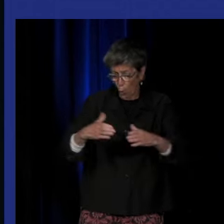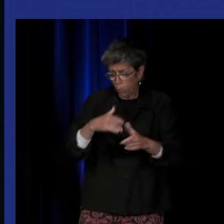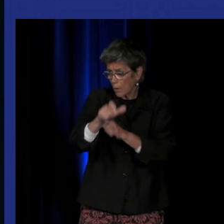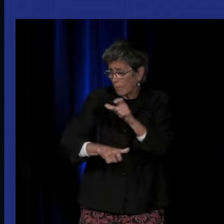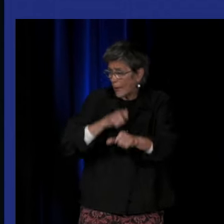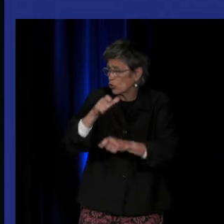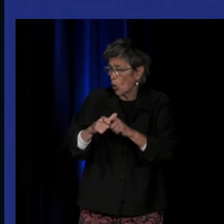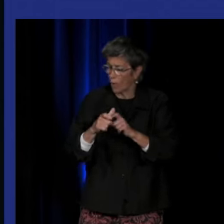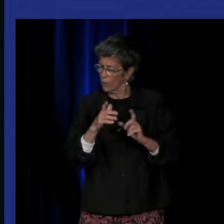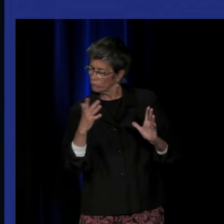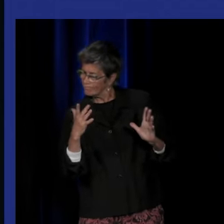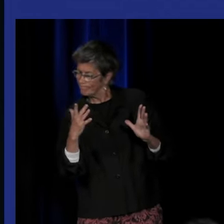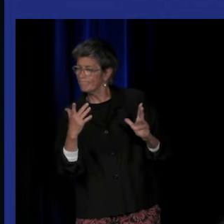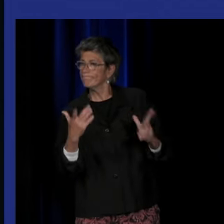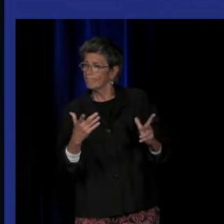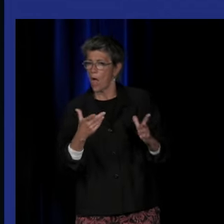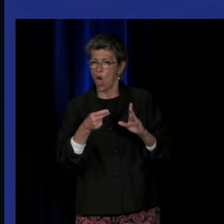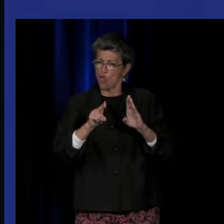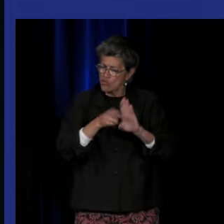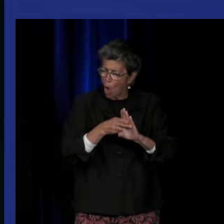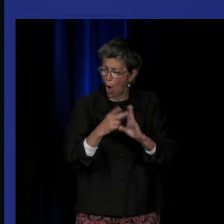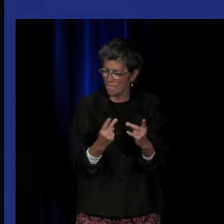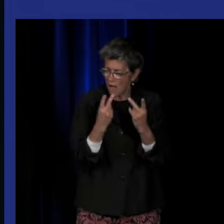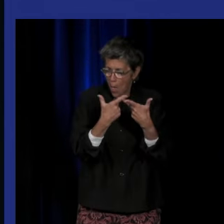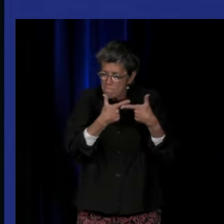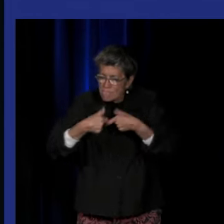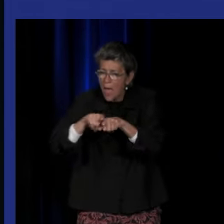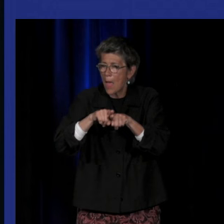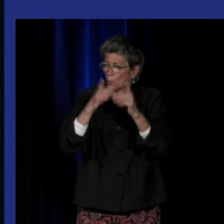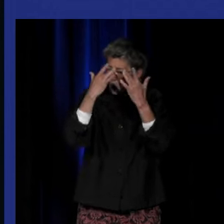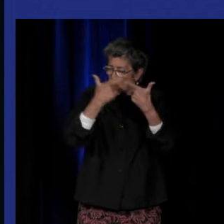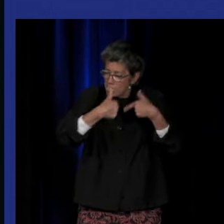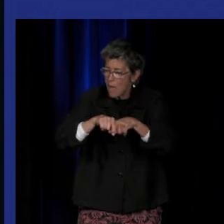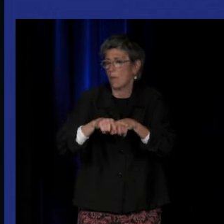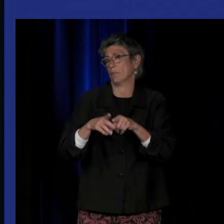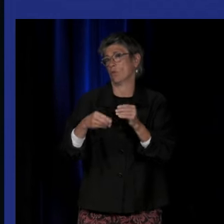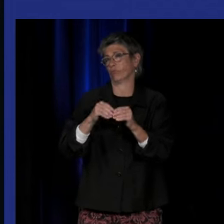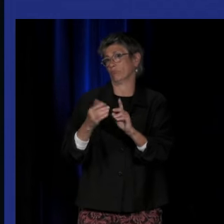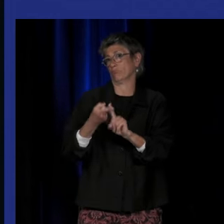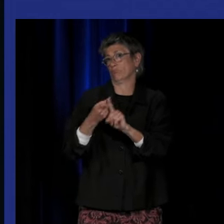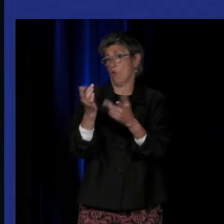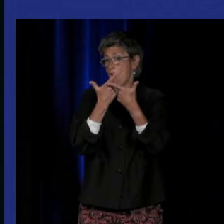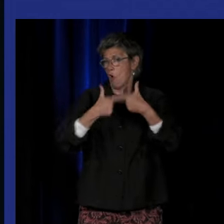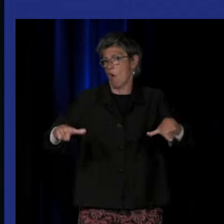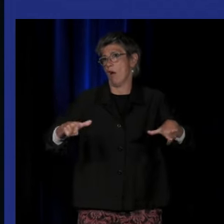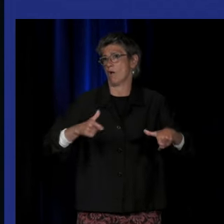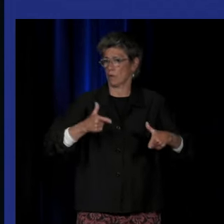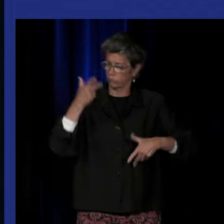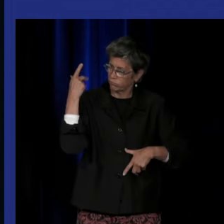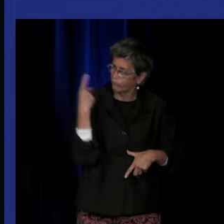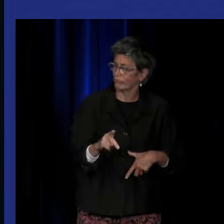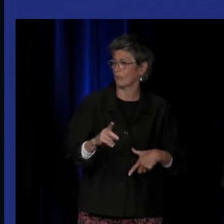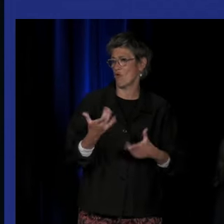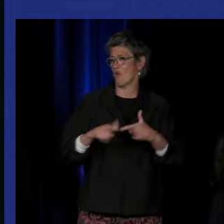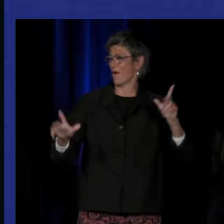personnes identifiées par des normes, des valeurs, des cultures et surtout une langue qui considère comme leur langue